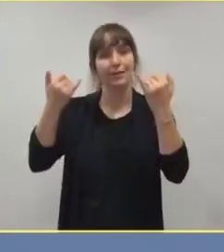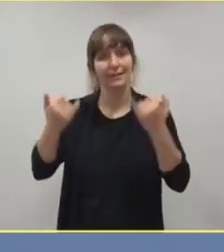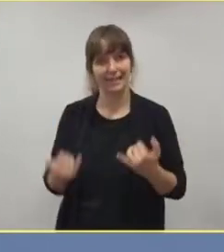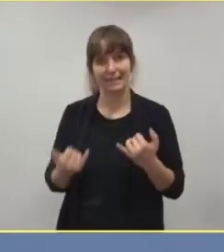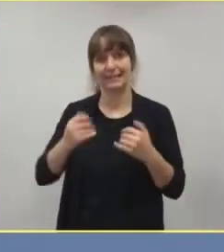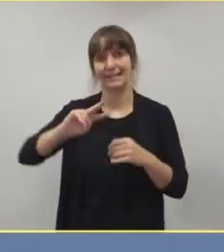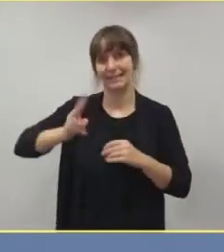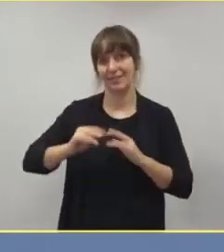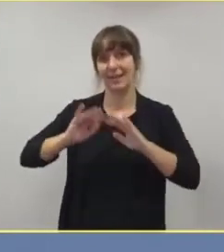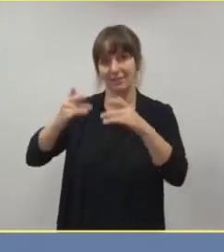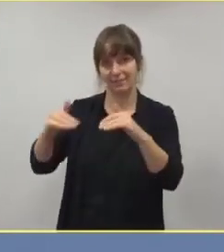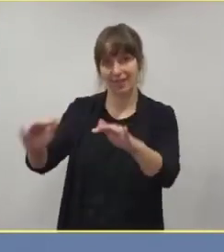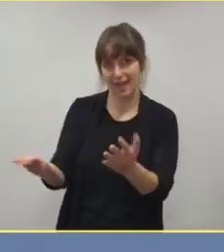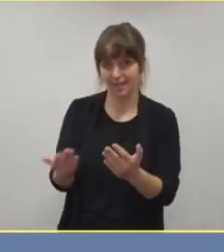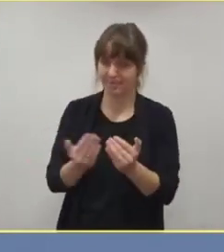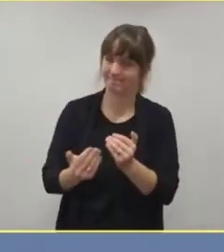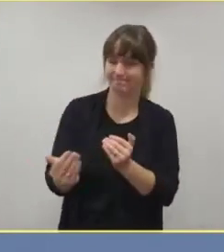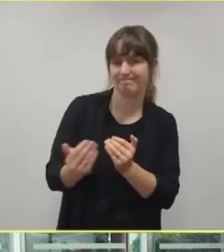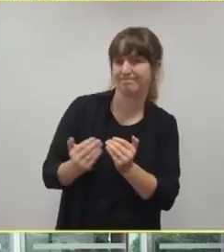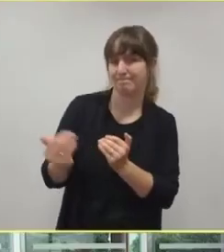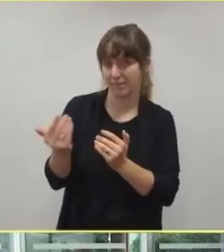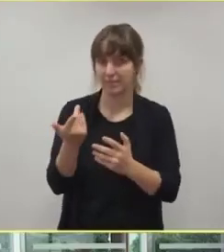Entschädigungsbedarf ist jetzt erwartbar?